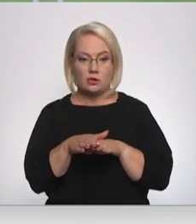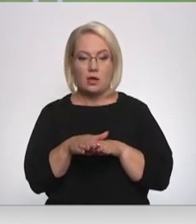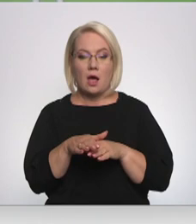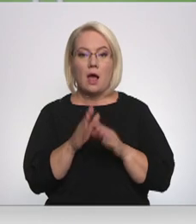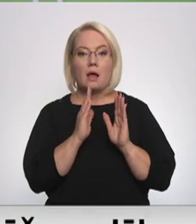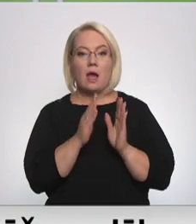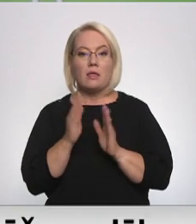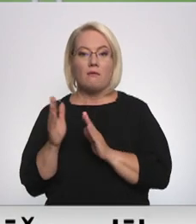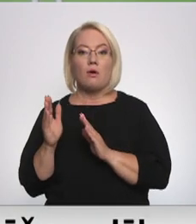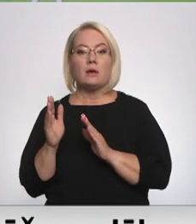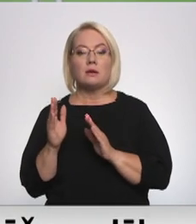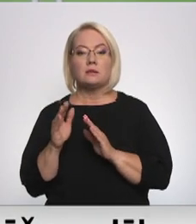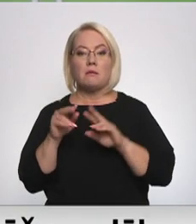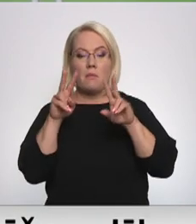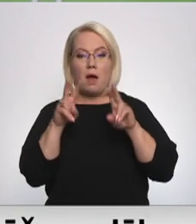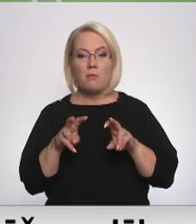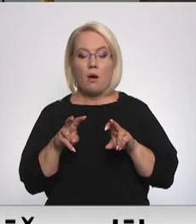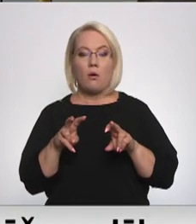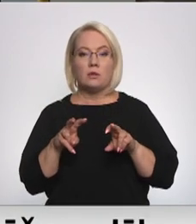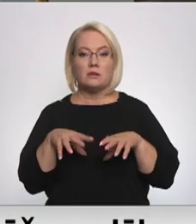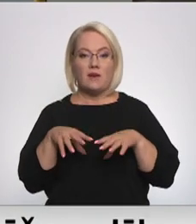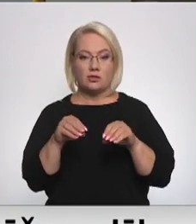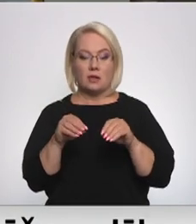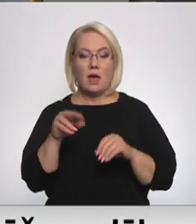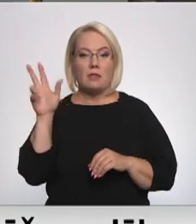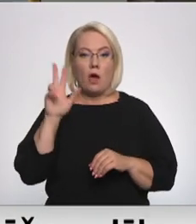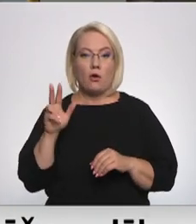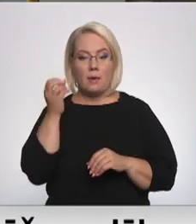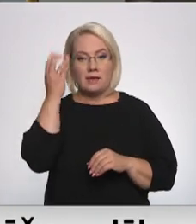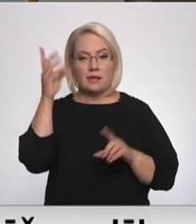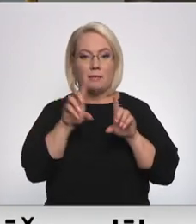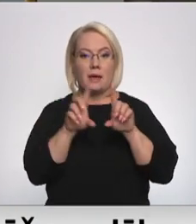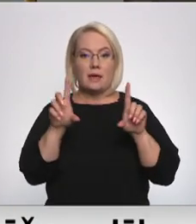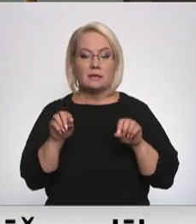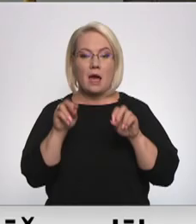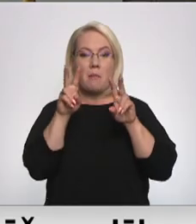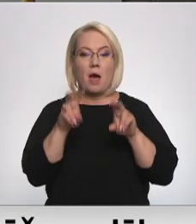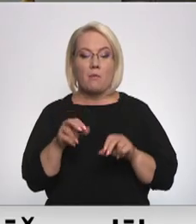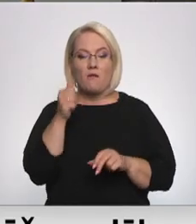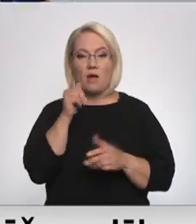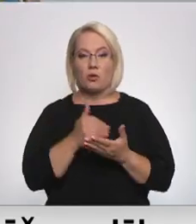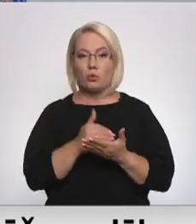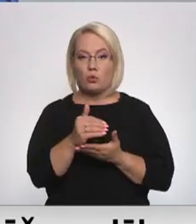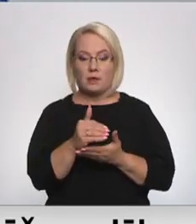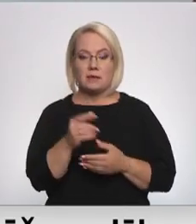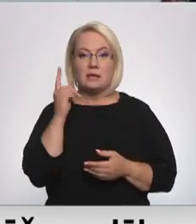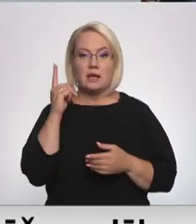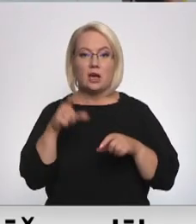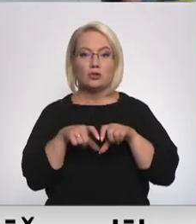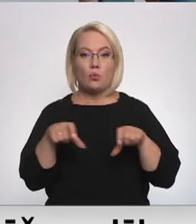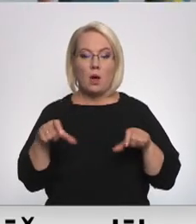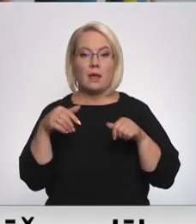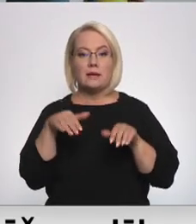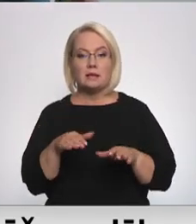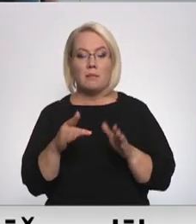gatavojas pārbaudas veikšanai. Daugavpils izglītības iestādējas pārbaudas vēl turpinās. Taču tikai skolas var